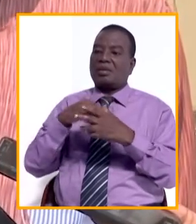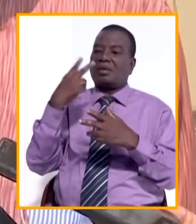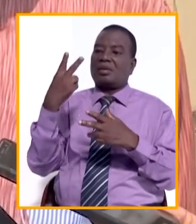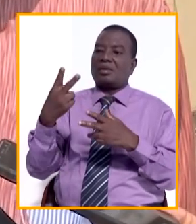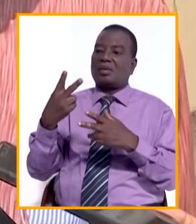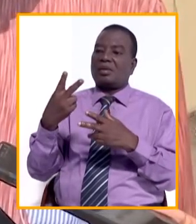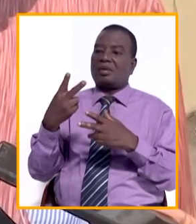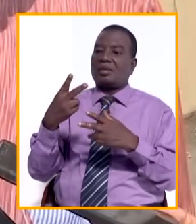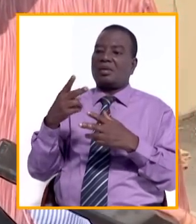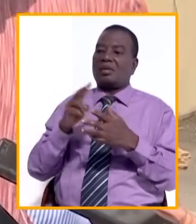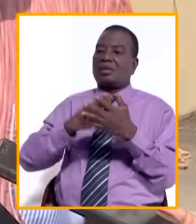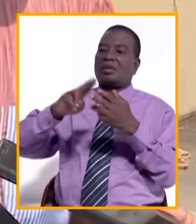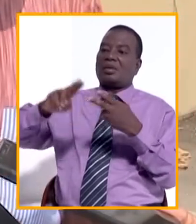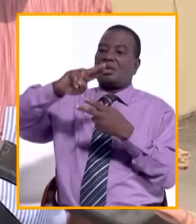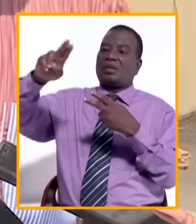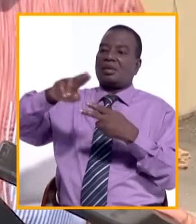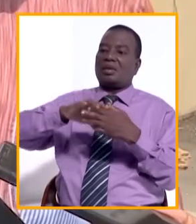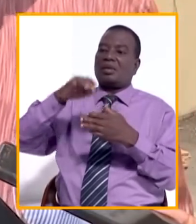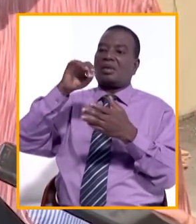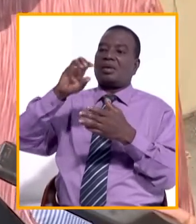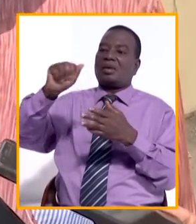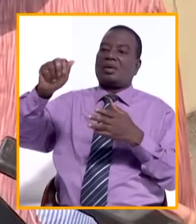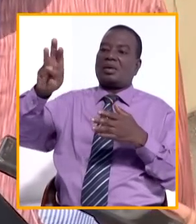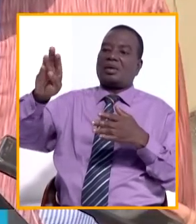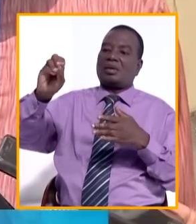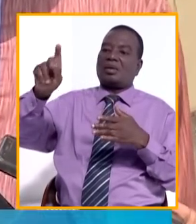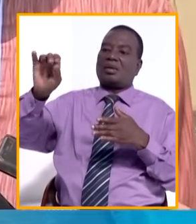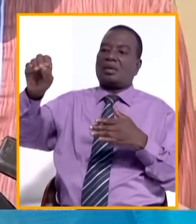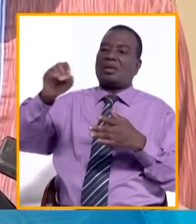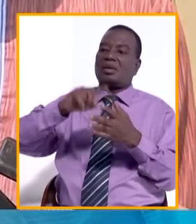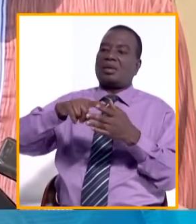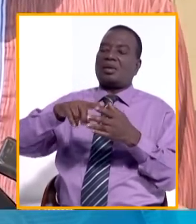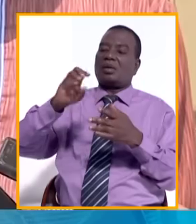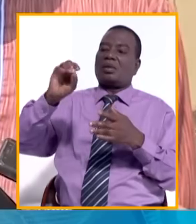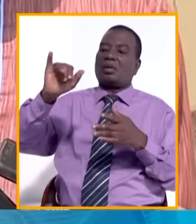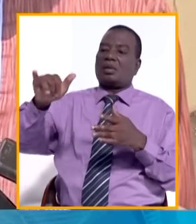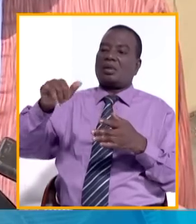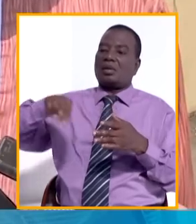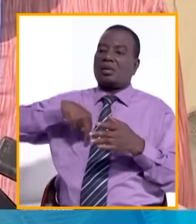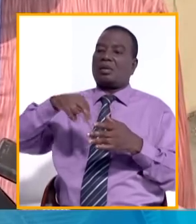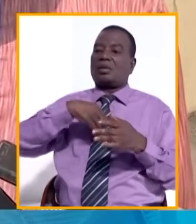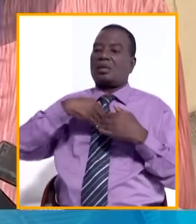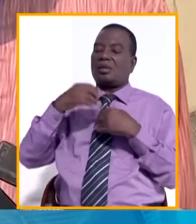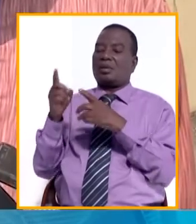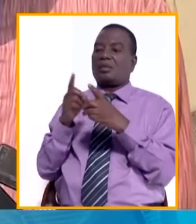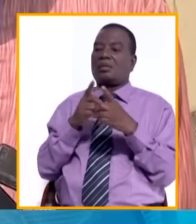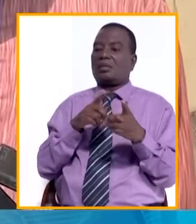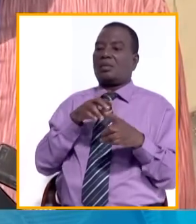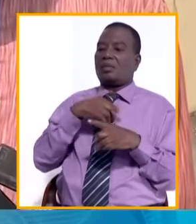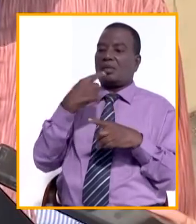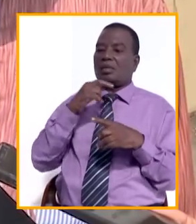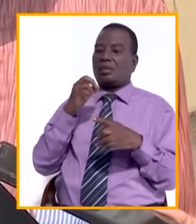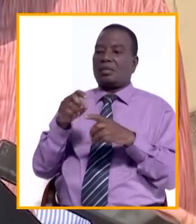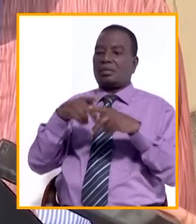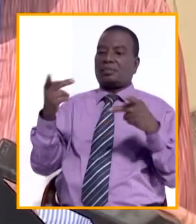des universités, à Bobo Adjamé et Félix Fruits-Boyen, nous avons déjà des dispositifs d'enrôlement qui